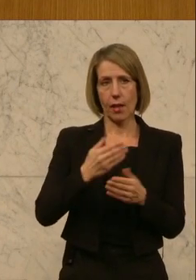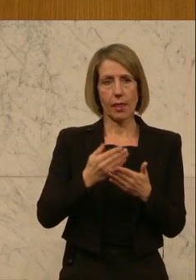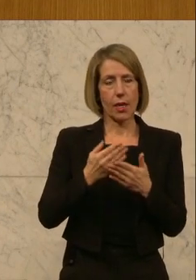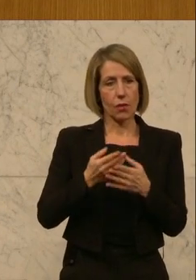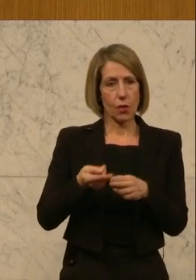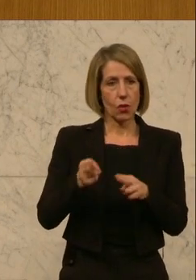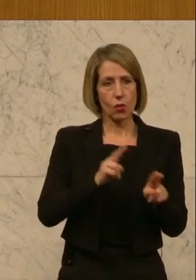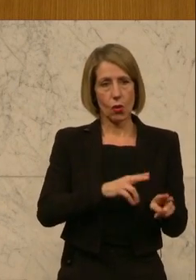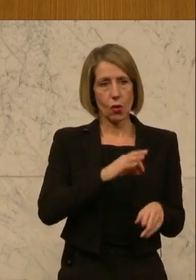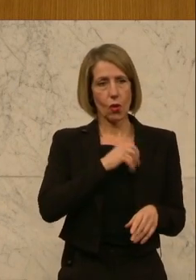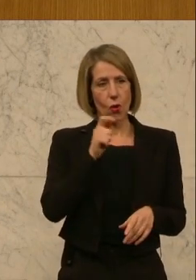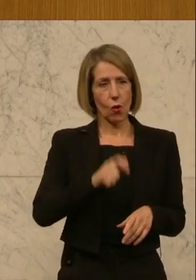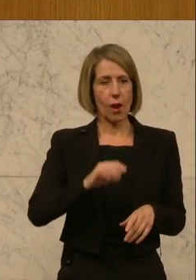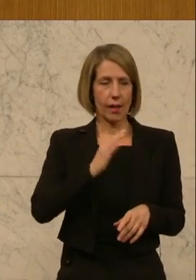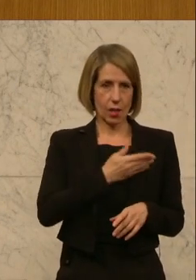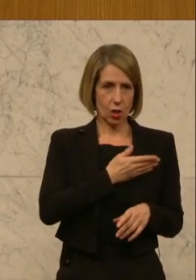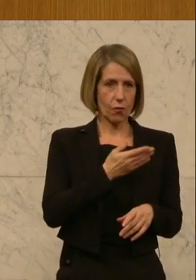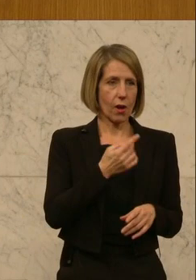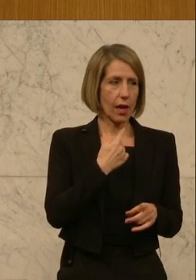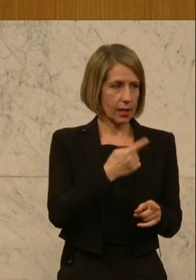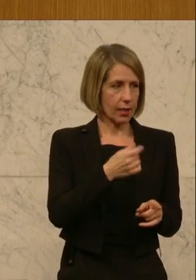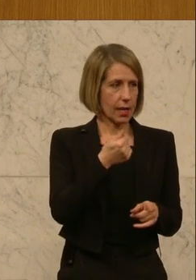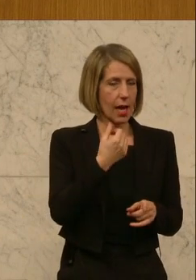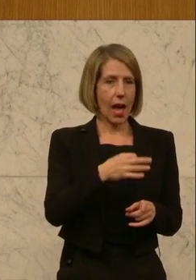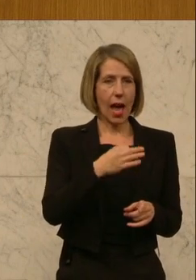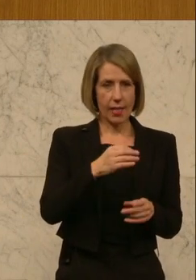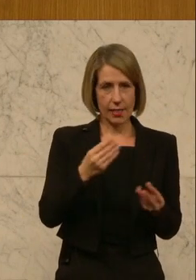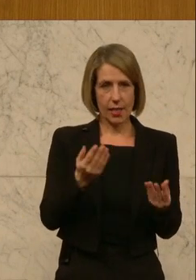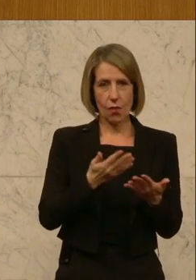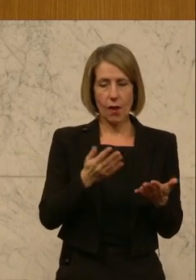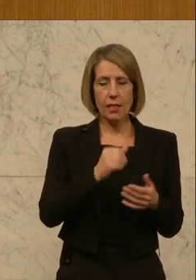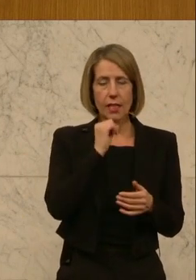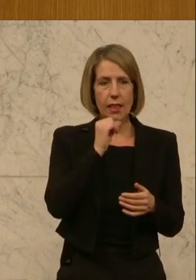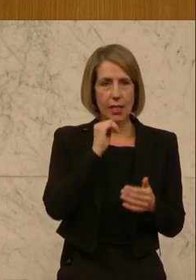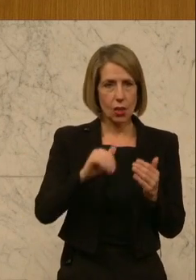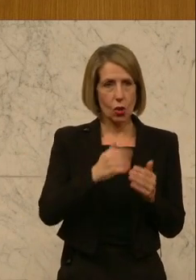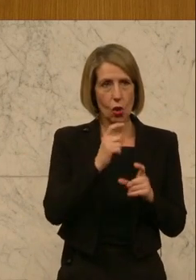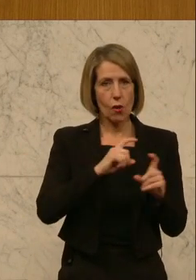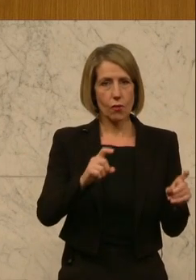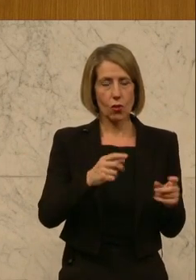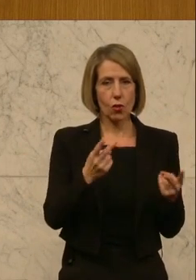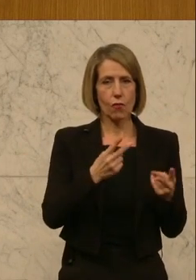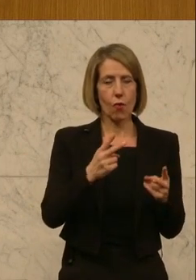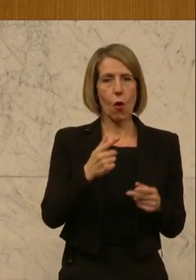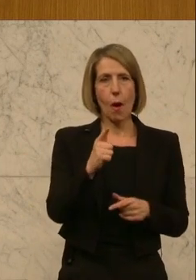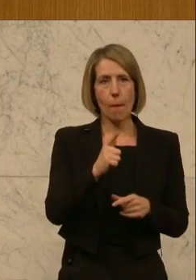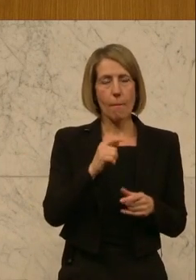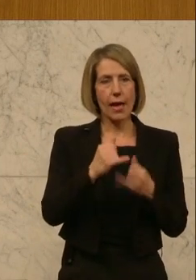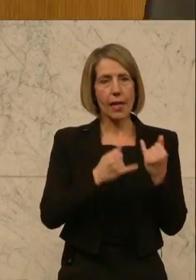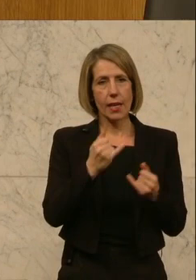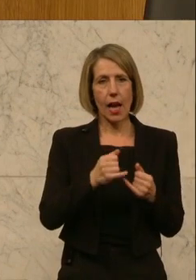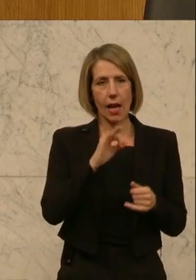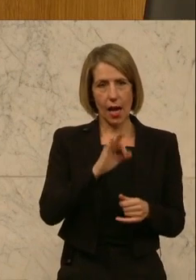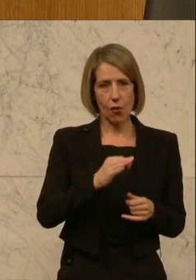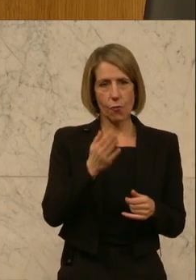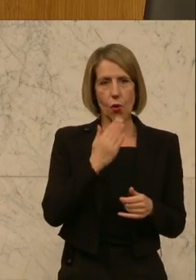den Kollegen Schwarz auch geben. Die einzigen Jahre, wo es zu keiner signifikanten Neuverschuldung gekommen ist, waren die beiden Jahre, wo die FPÖ mit in der Regierung